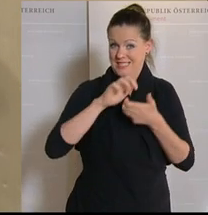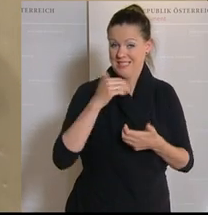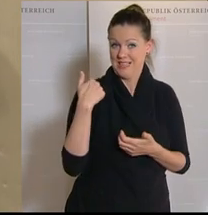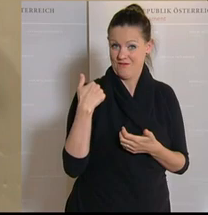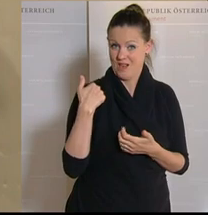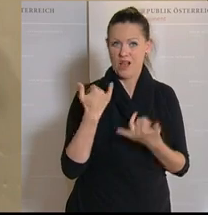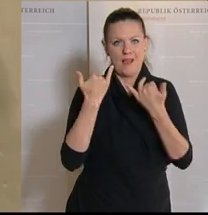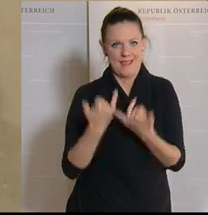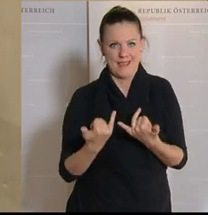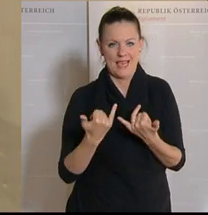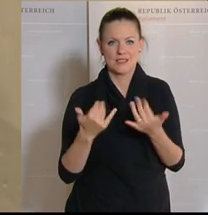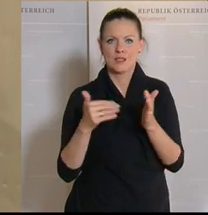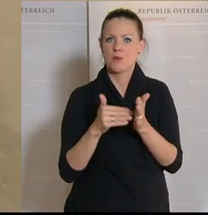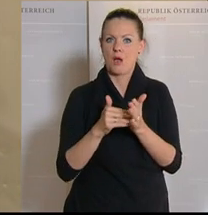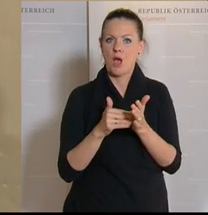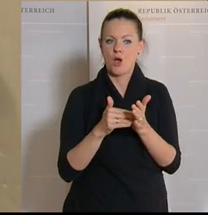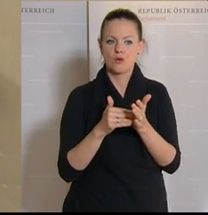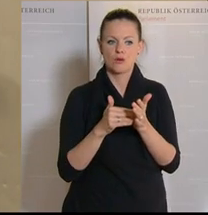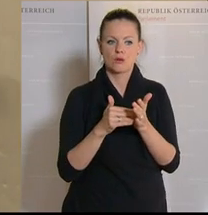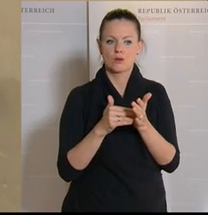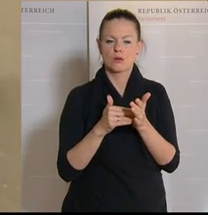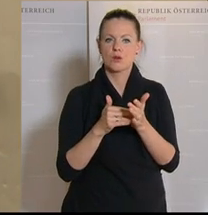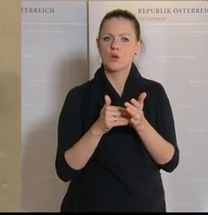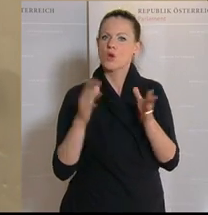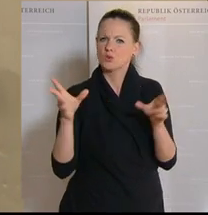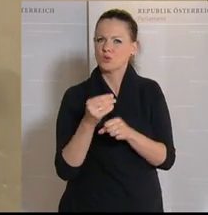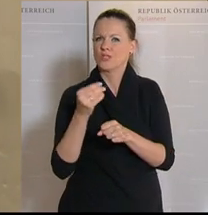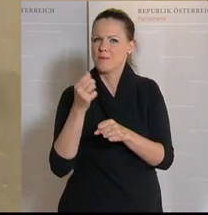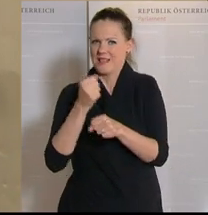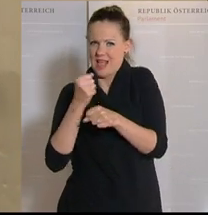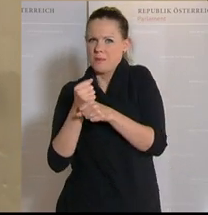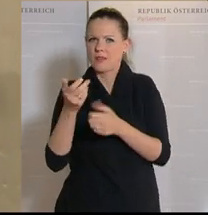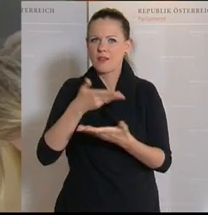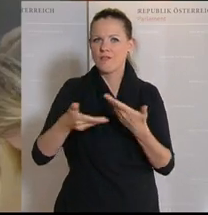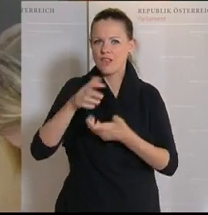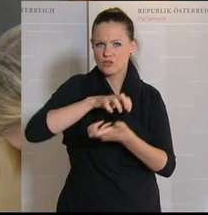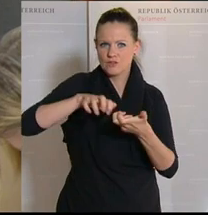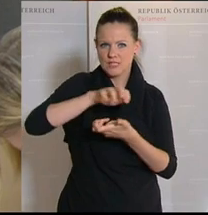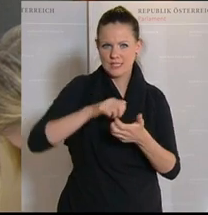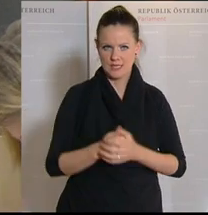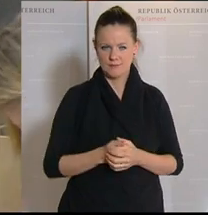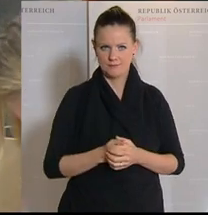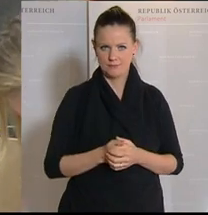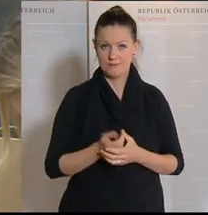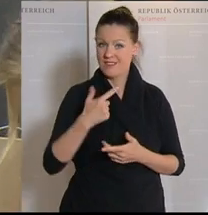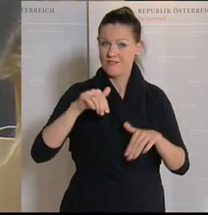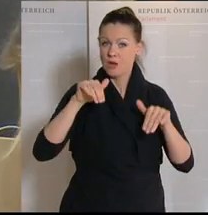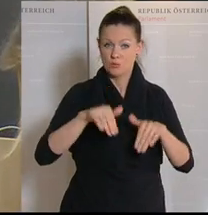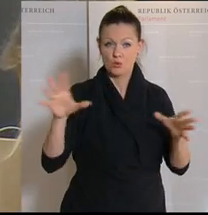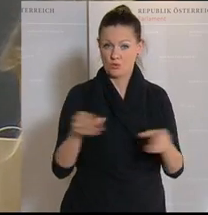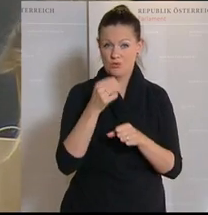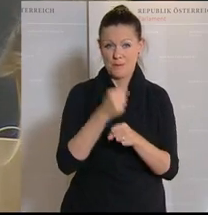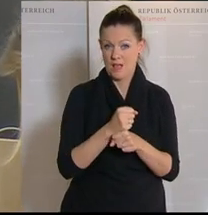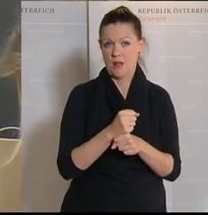braucht es jetzt einen Zusammenhalt bei der Wirtschaftskrise. Wir müssen hier zusammenhalten.